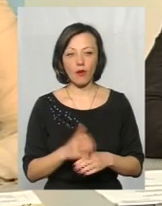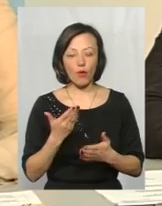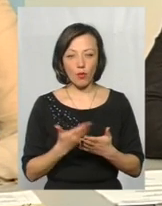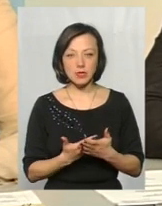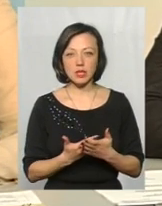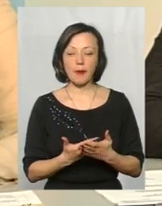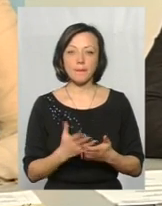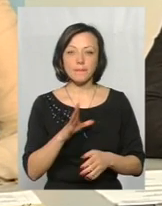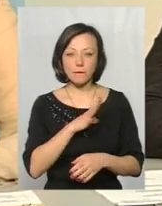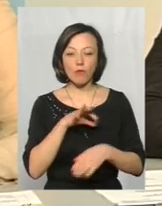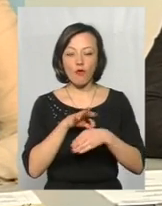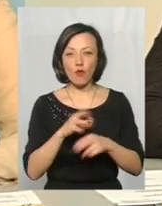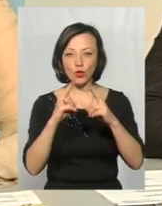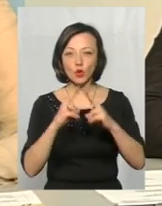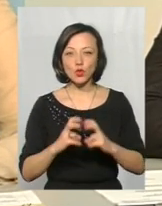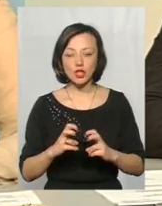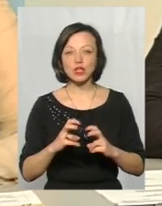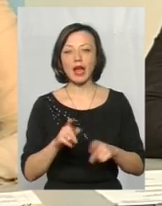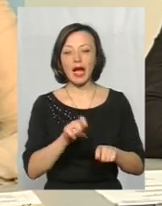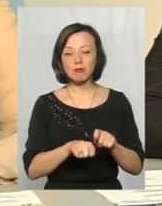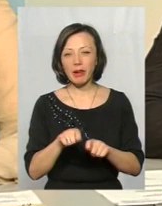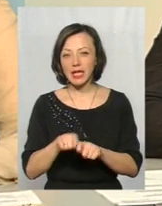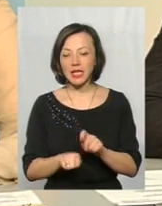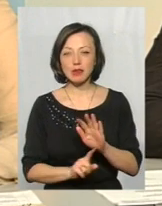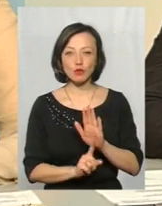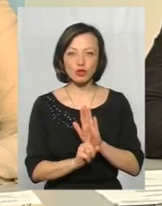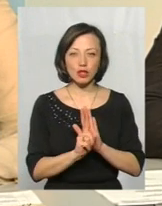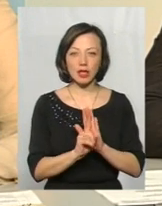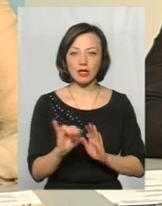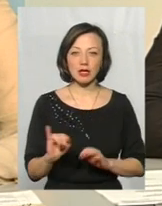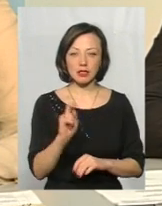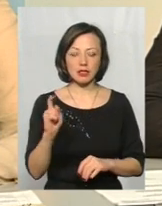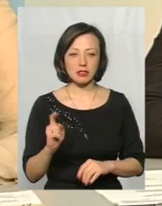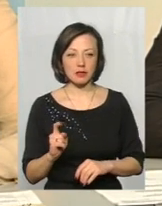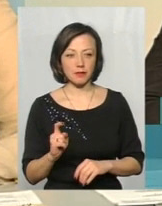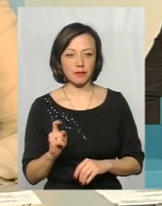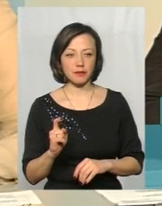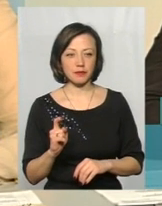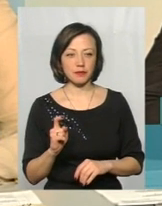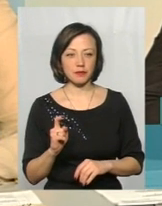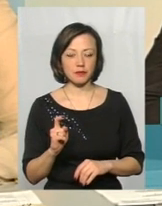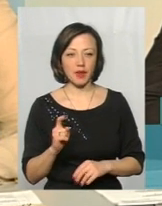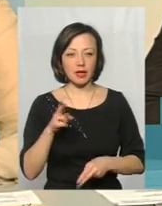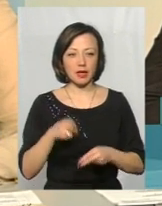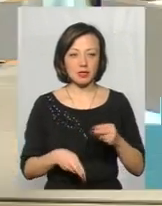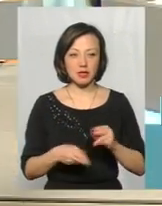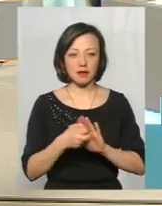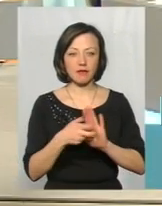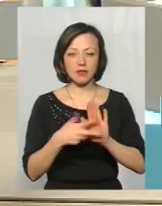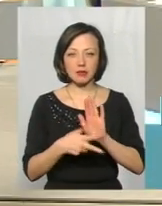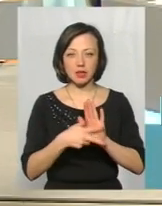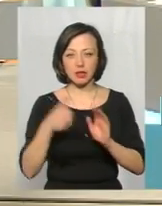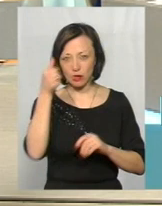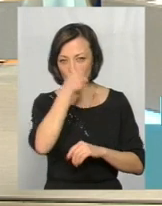проводилися дослідження, експертизи, починаючи з кінця 80-х